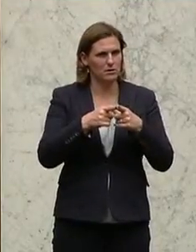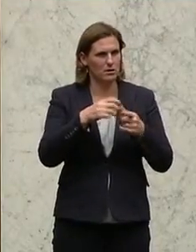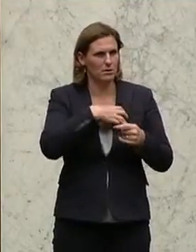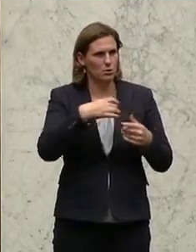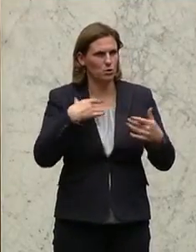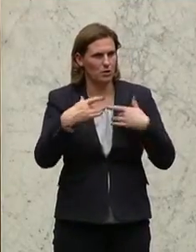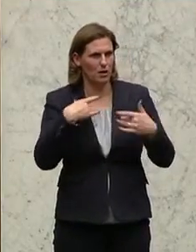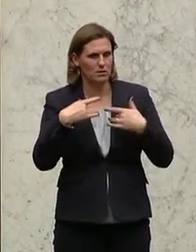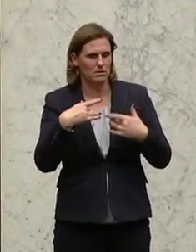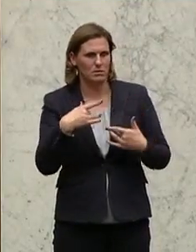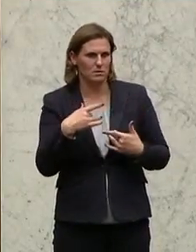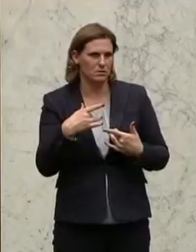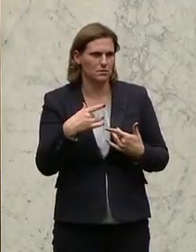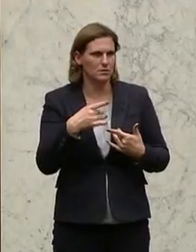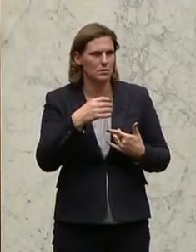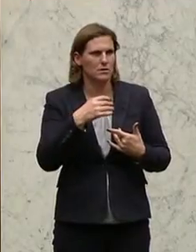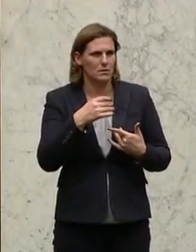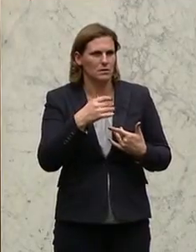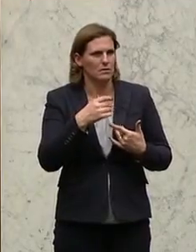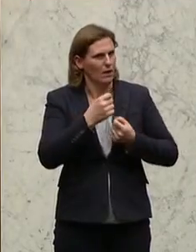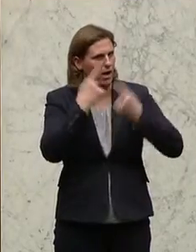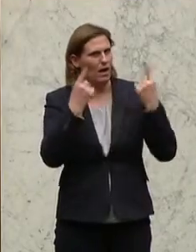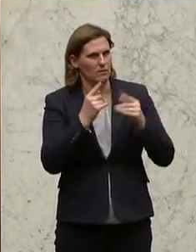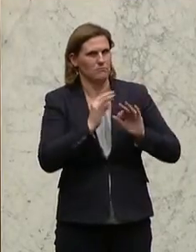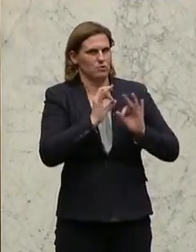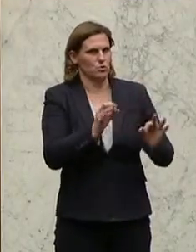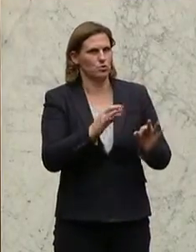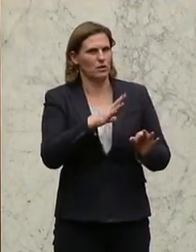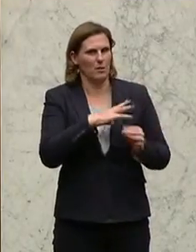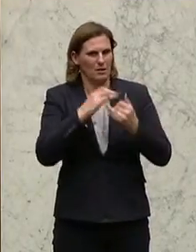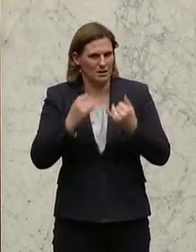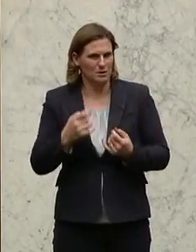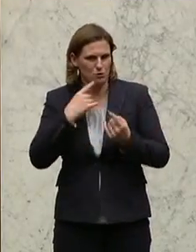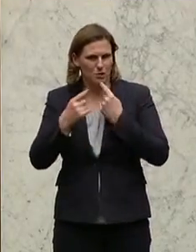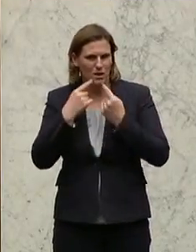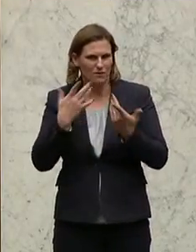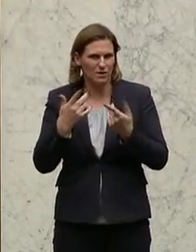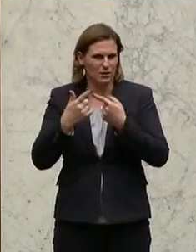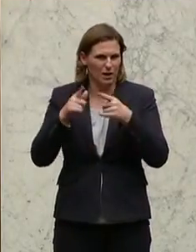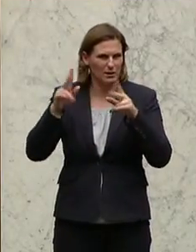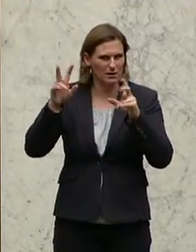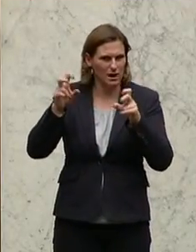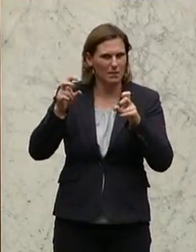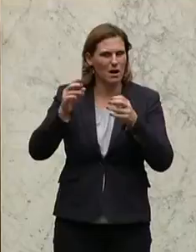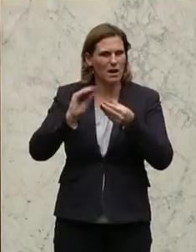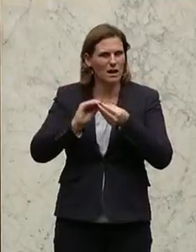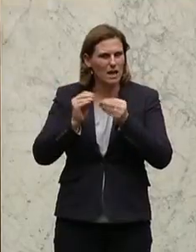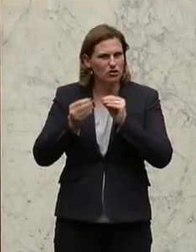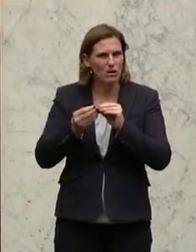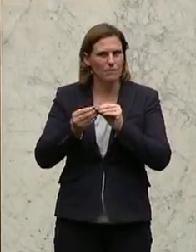nicht in Frage gestellt werden. Aber wir reden ja über die Geschäftsgebahrung in diesem Haus. Und es ist die Frage gestellt worden,